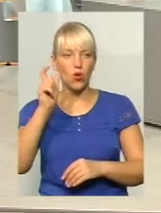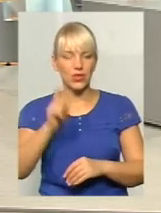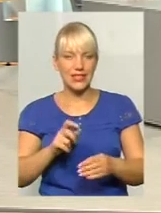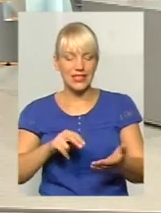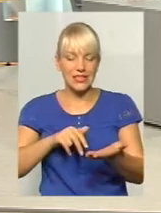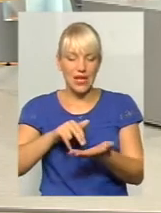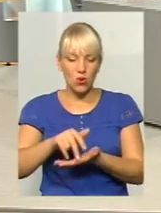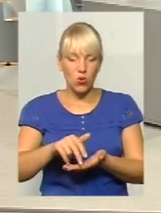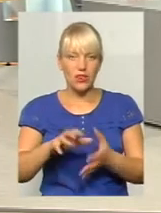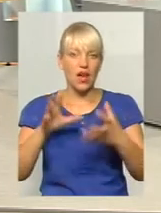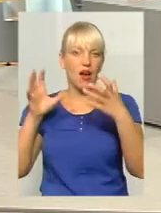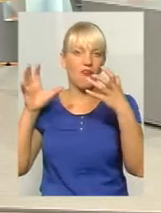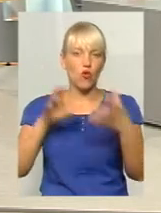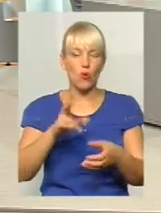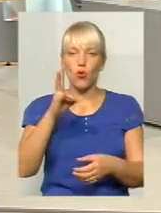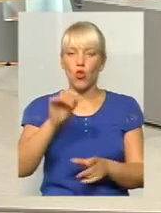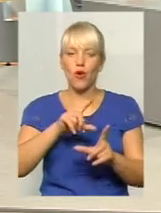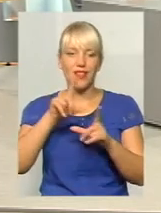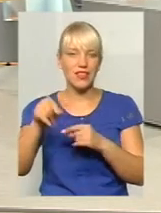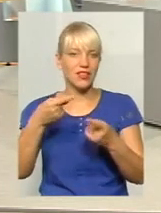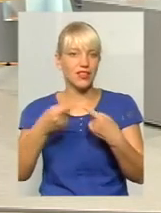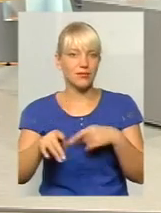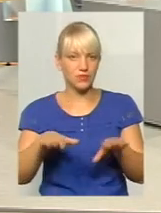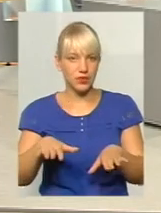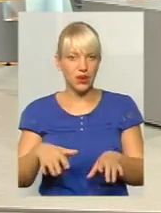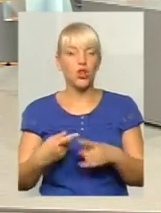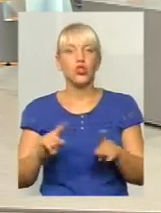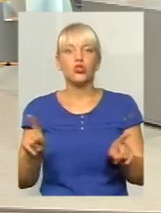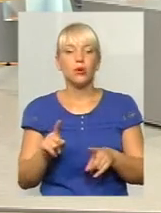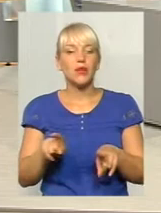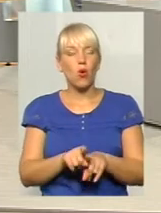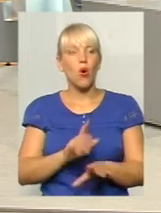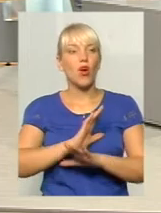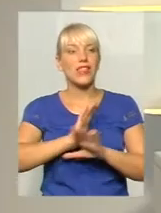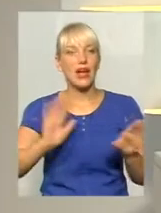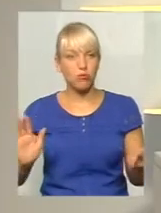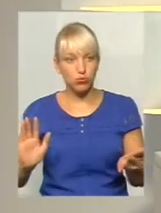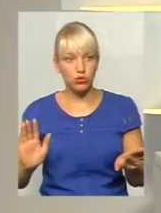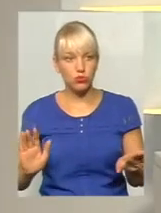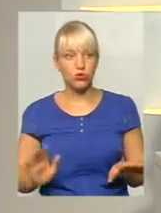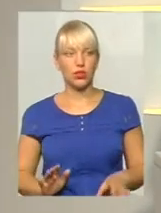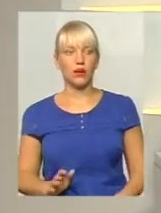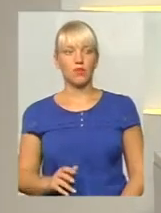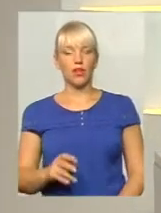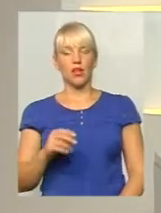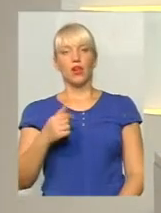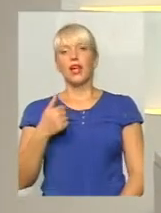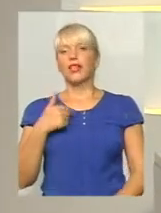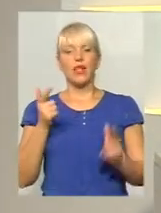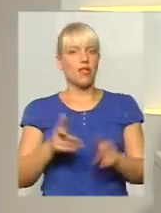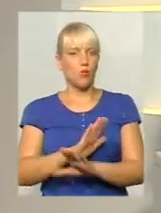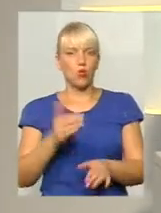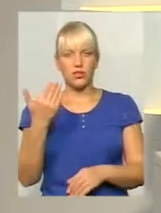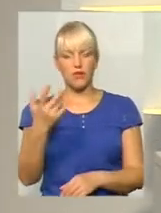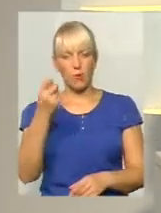і їде не туди. Тобто, щоб цього не було, лунала дуже гарна думка. інформування, мабуть, не погоджуюся, Олексій, тому